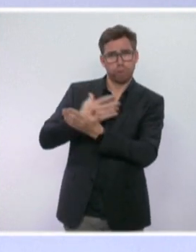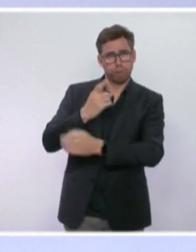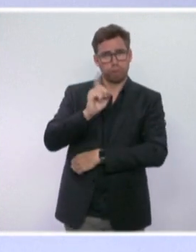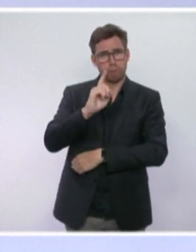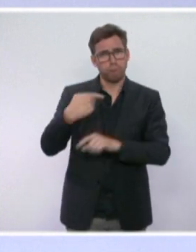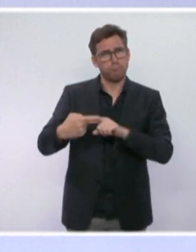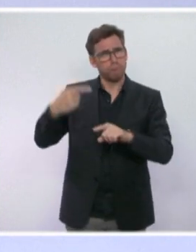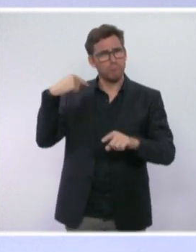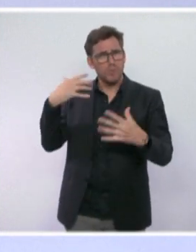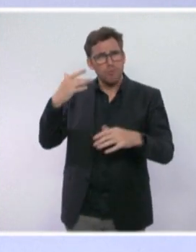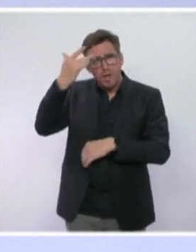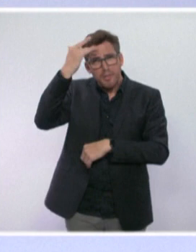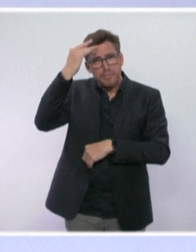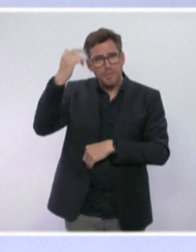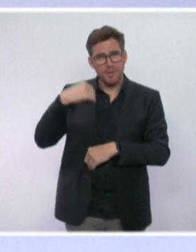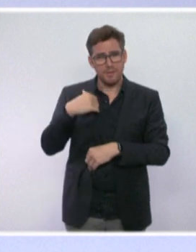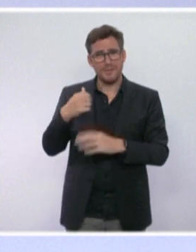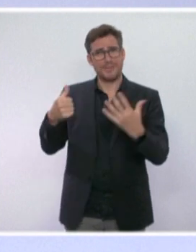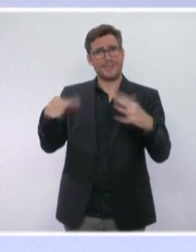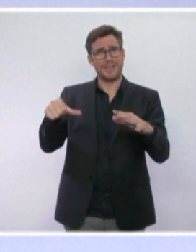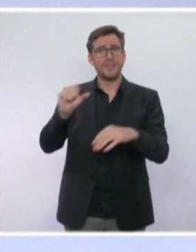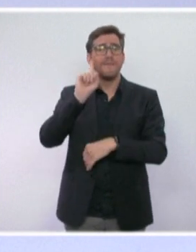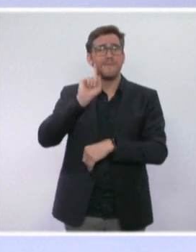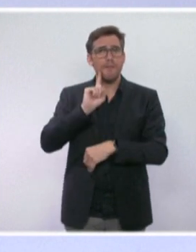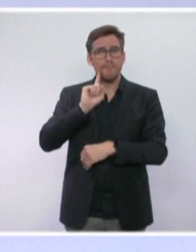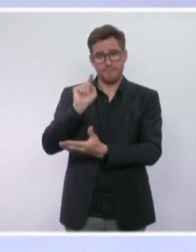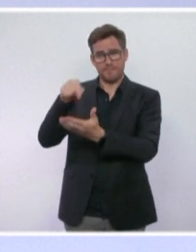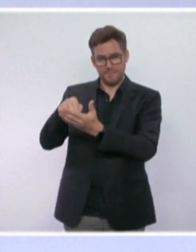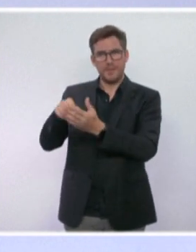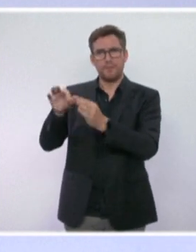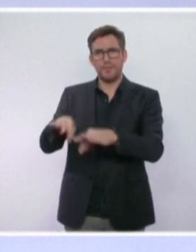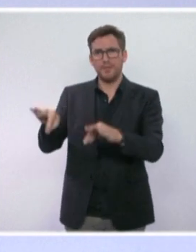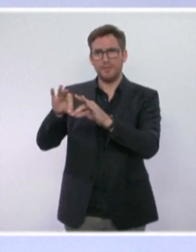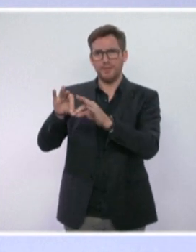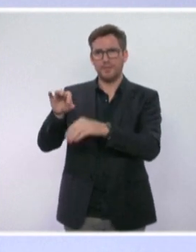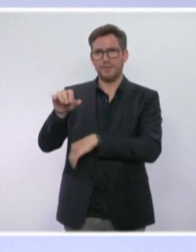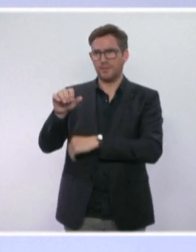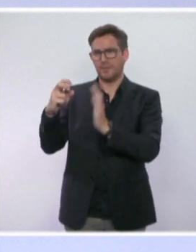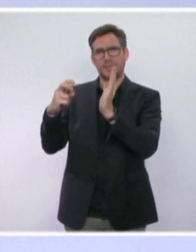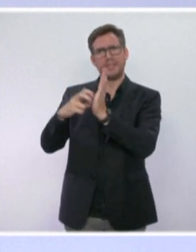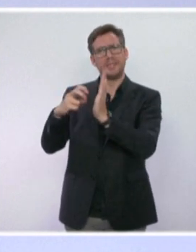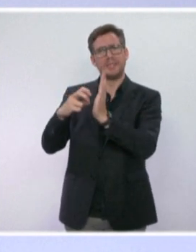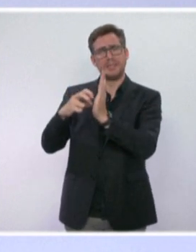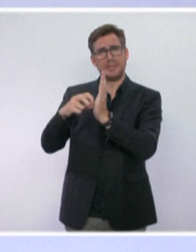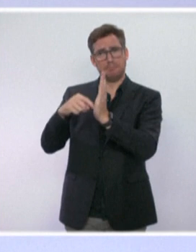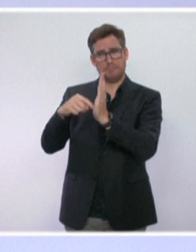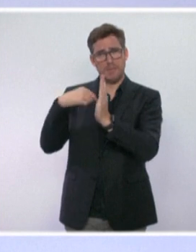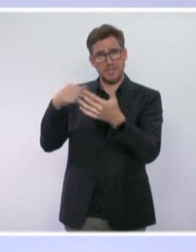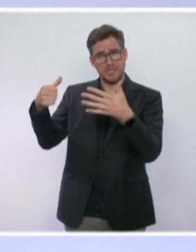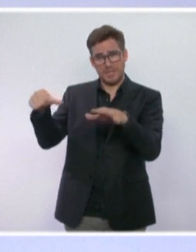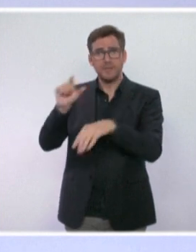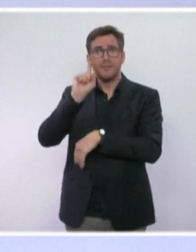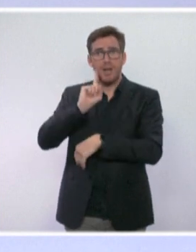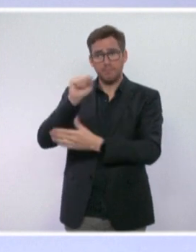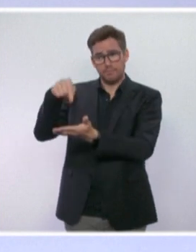France a procédé au rapatriement de 16 femmes qui étaient au nord-est de la Syrie et d'une trentaine d'enfants. Ça veut dire que nous avons déjà fait